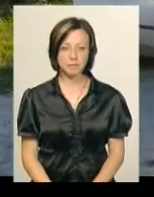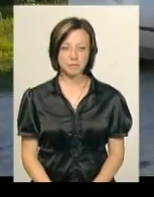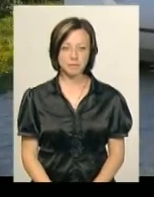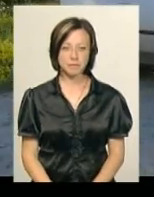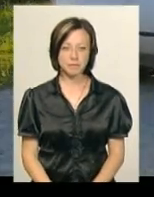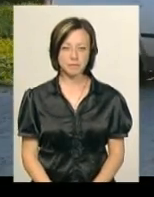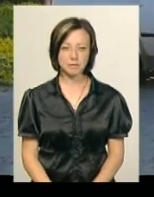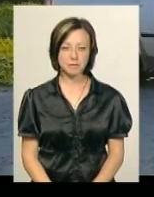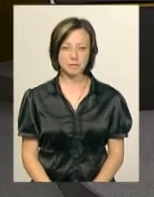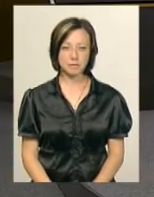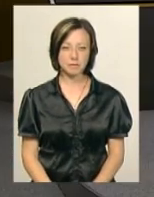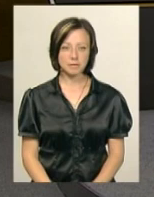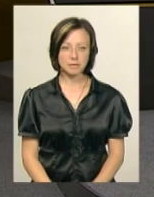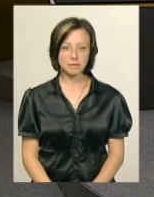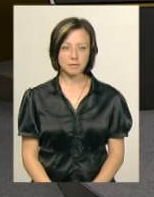Поділяцентр.